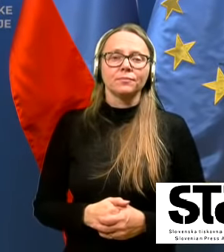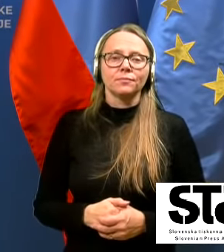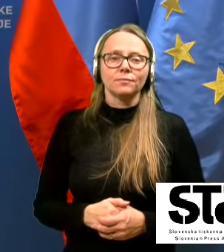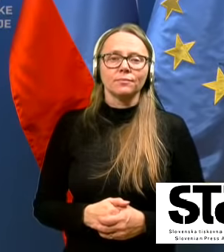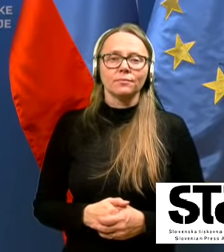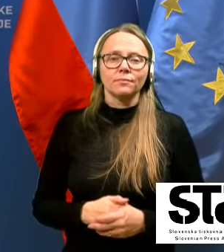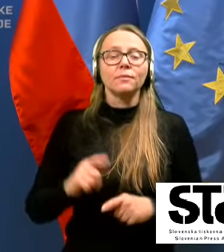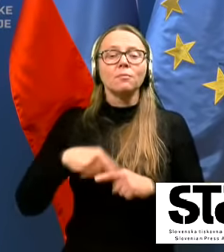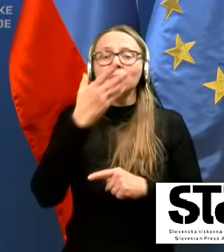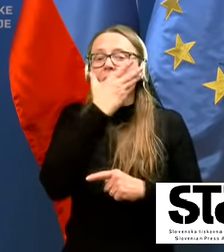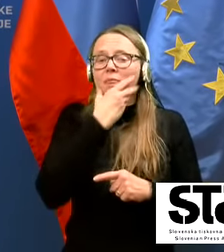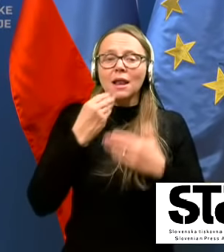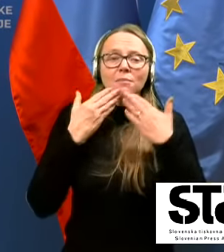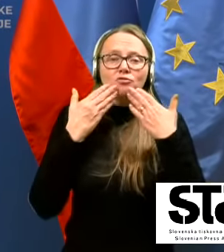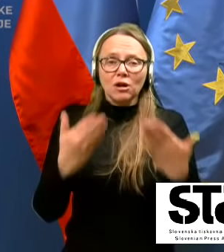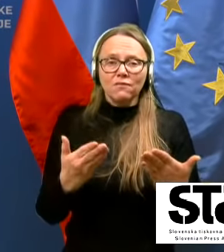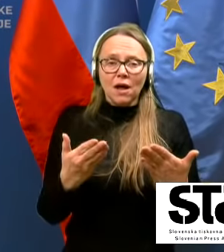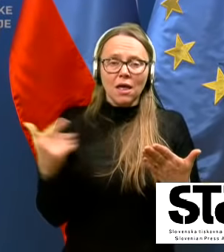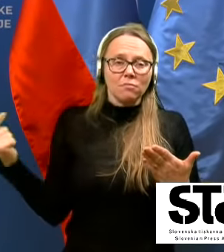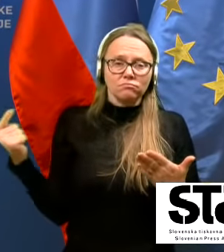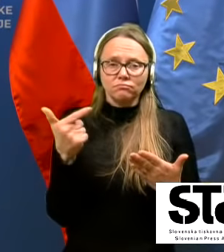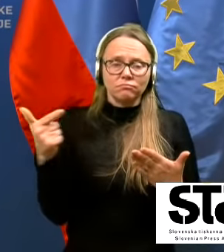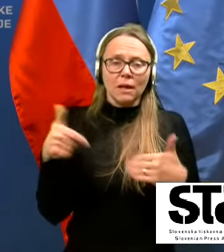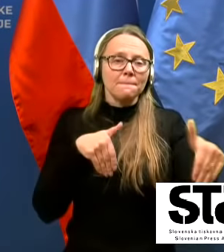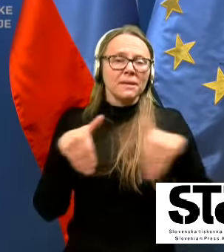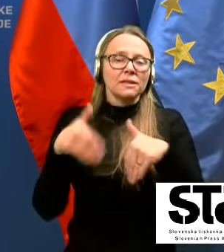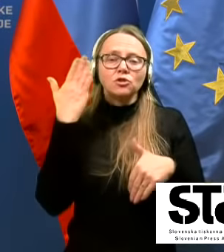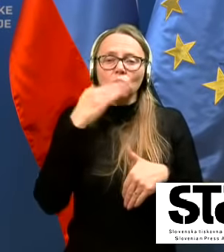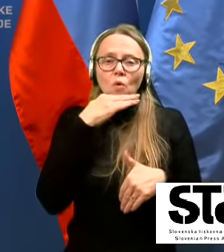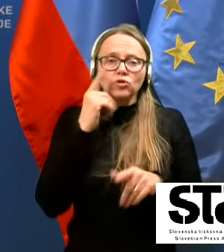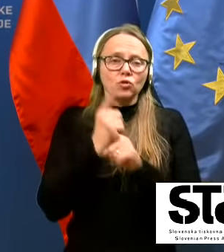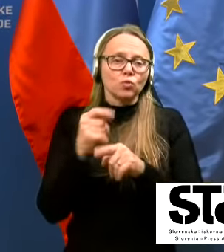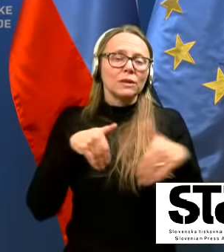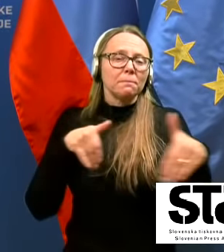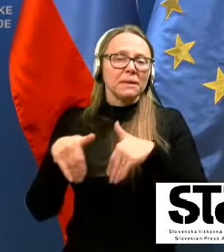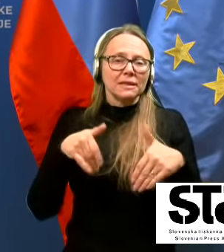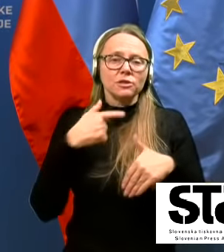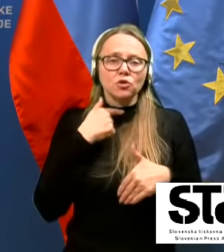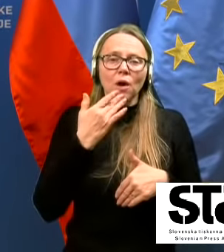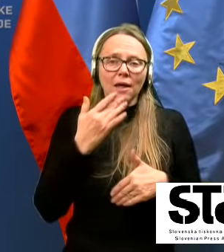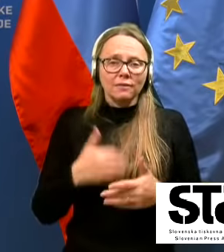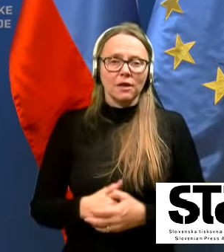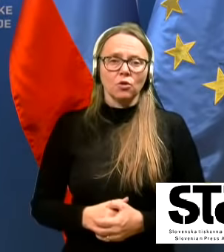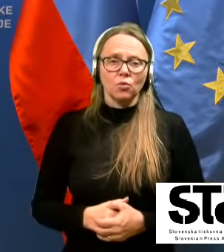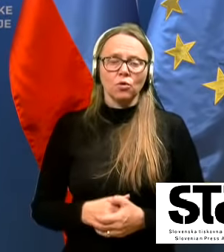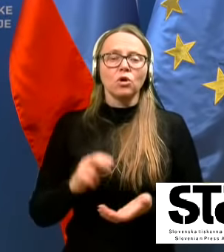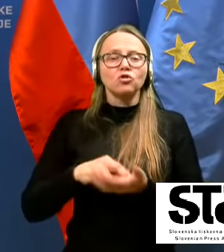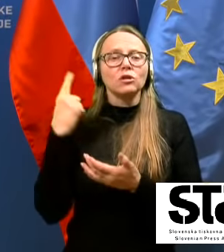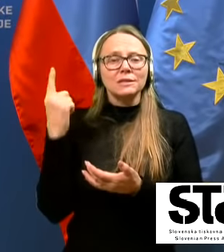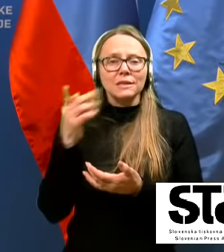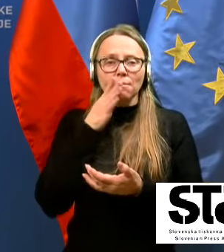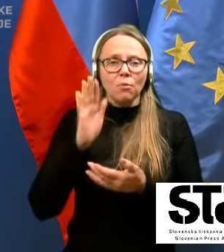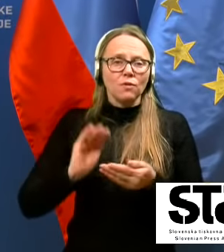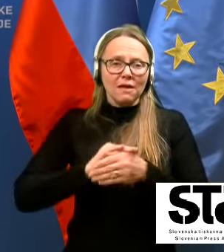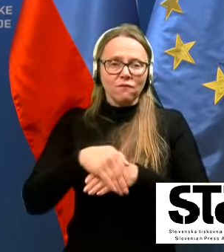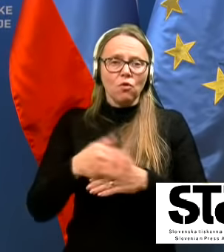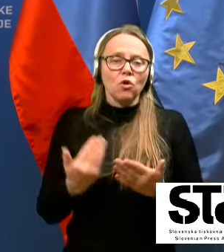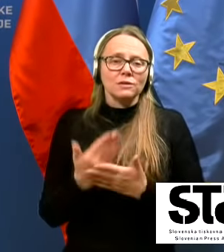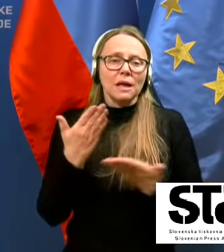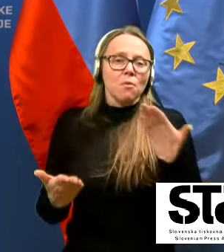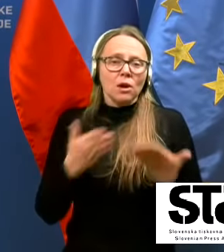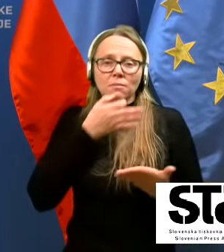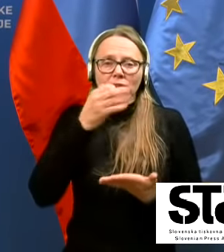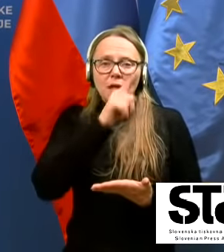Potem najljepša hvala ministru Hojsu, tudi ministru Gancarju. Še sam bom na voljo za morebitno